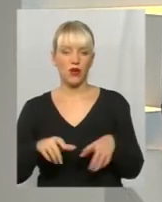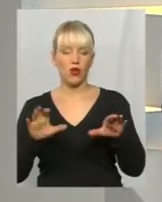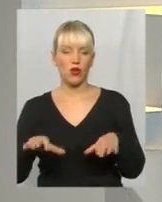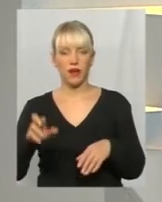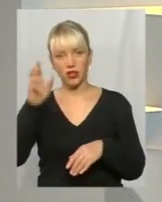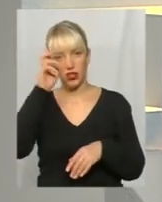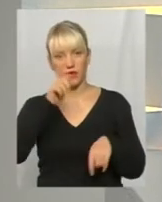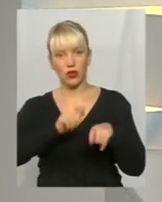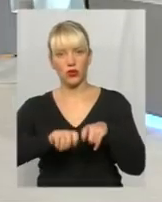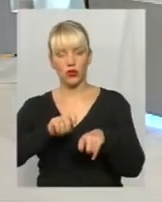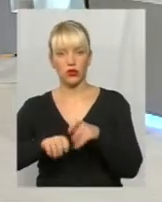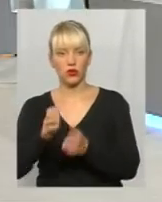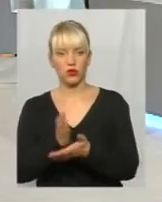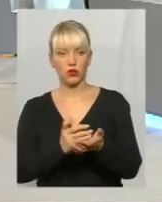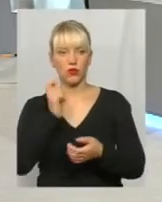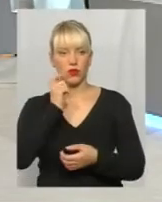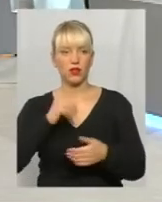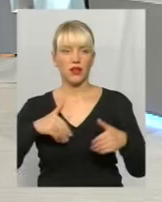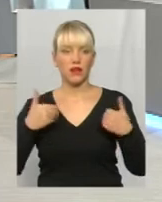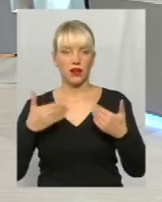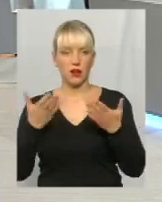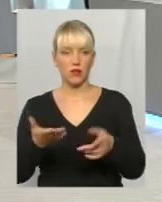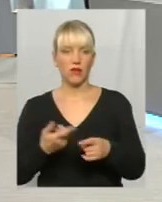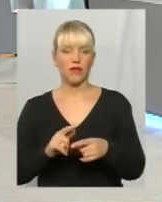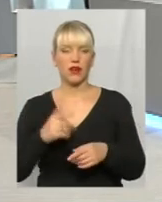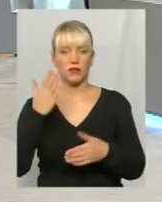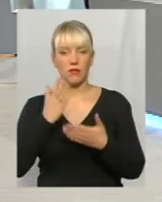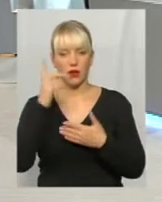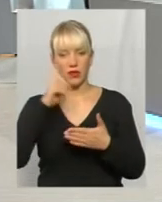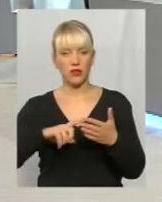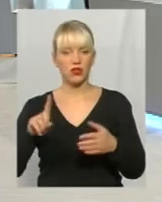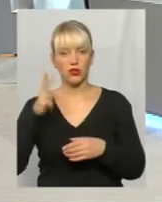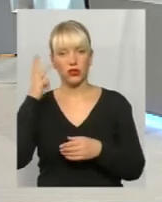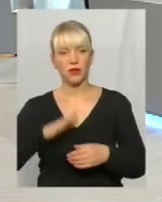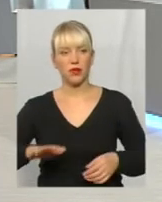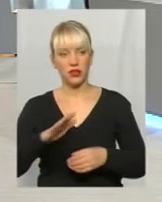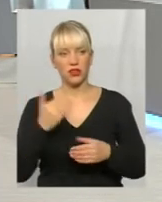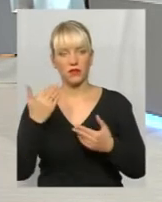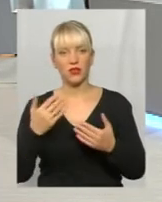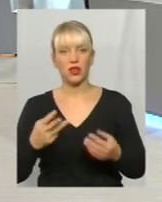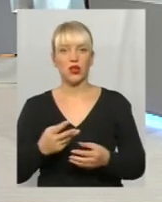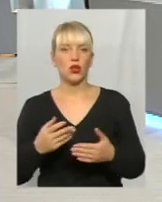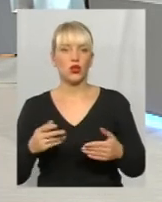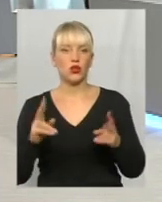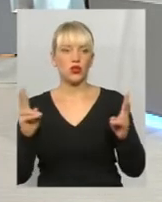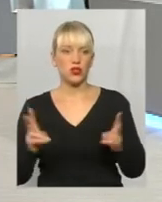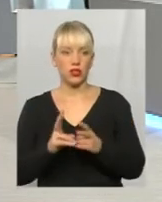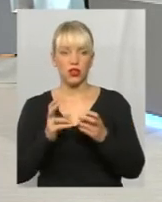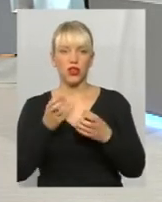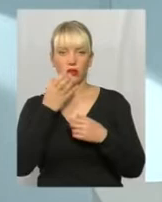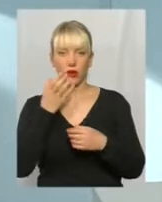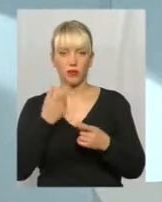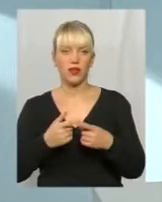служби України. раді вас вітати. Маємо надію, що Хмельниччина вас зустріла сьогодні. Добре? Добре. Теплом